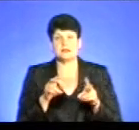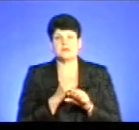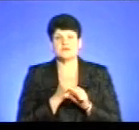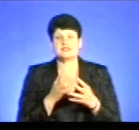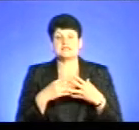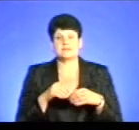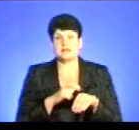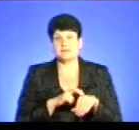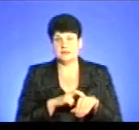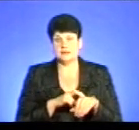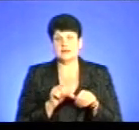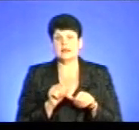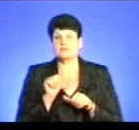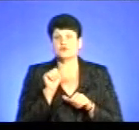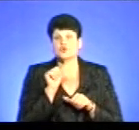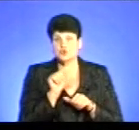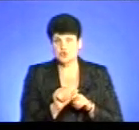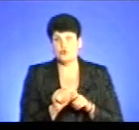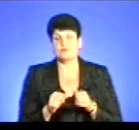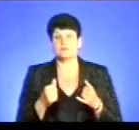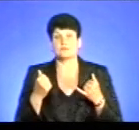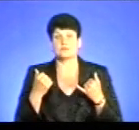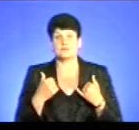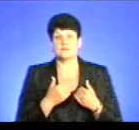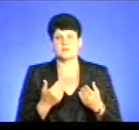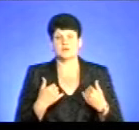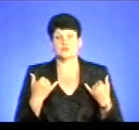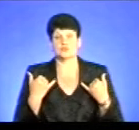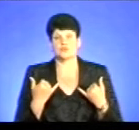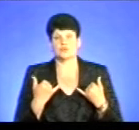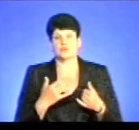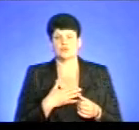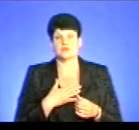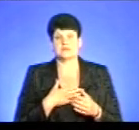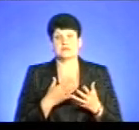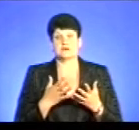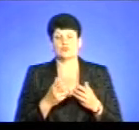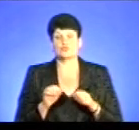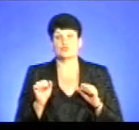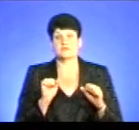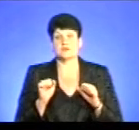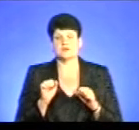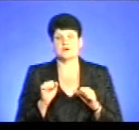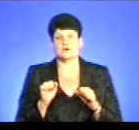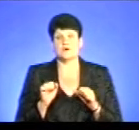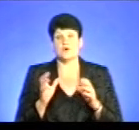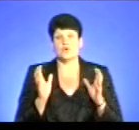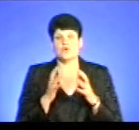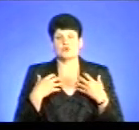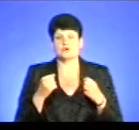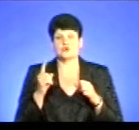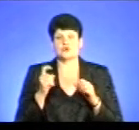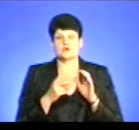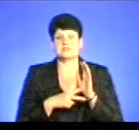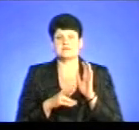сімейними лікарями. Крім цього, на рахунку управління охорони здоров'я є 179